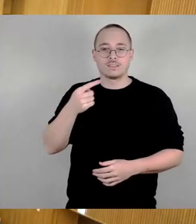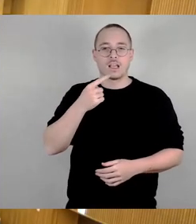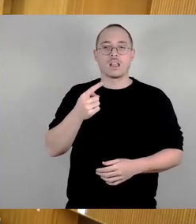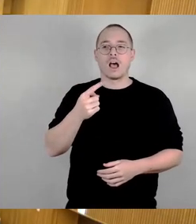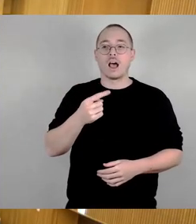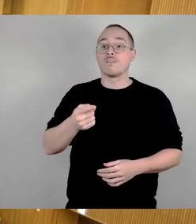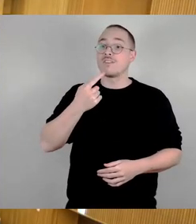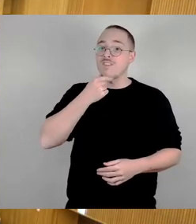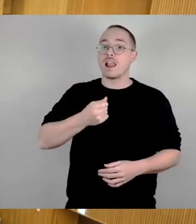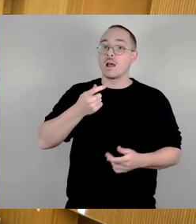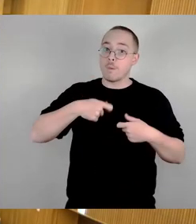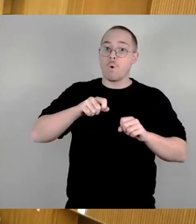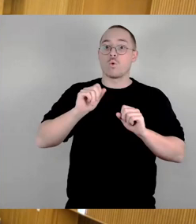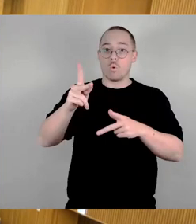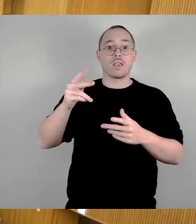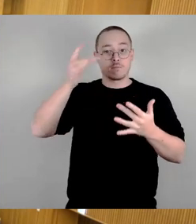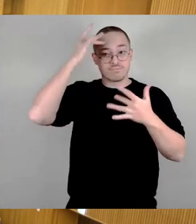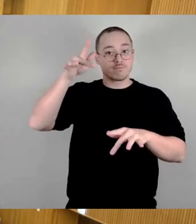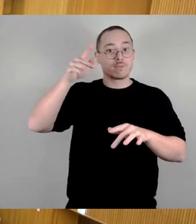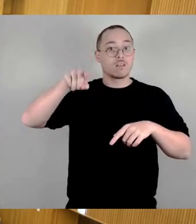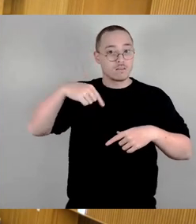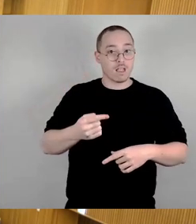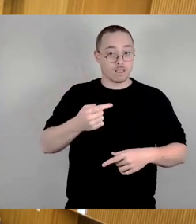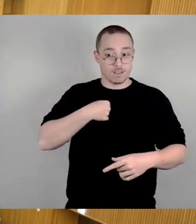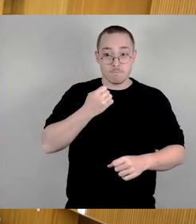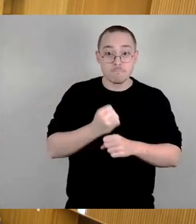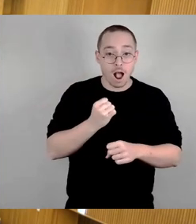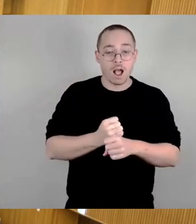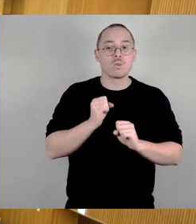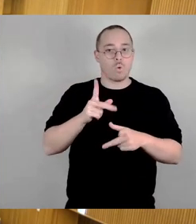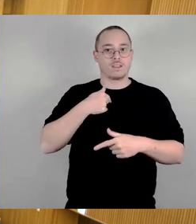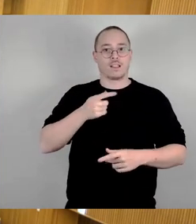So, das hat Herrn Lichti nochmal motiviert, auch einen Beitrag zu leisten. Bitte schön.